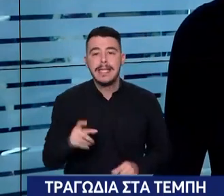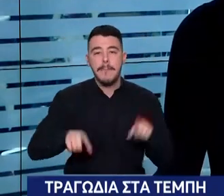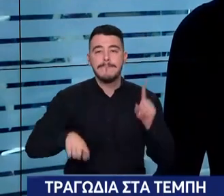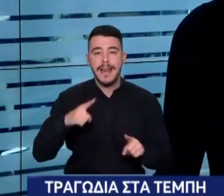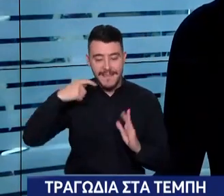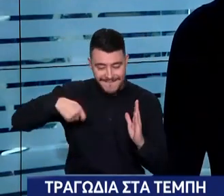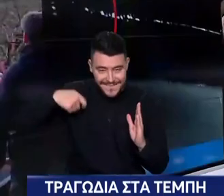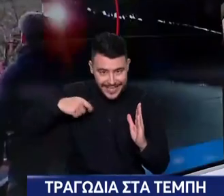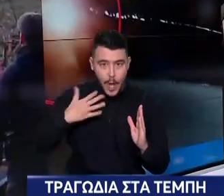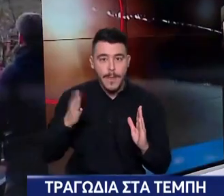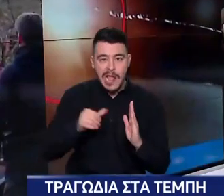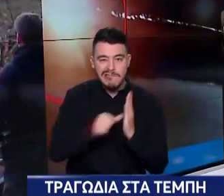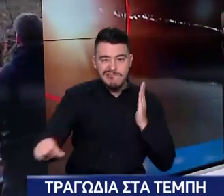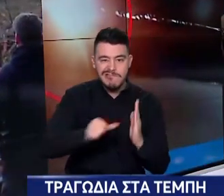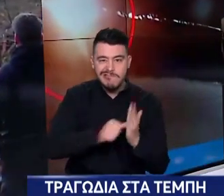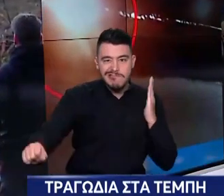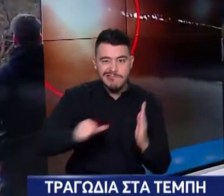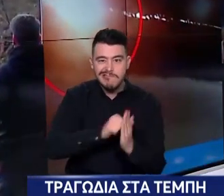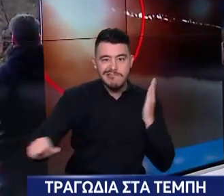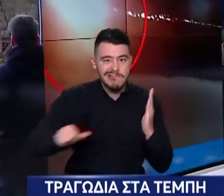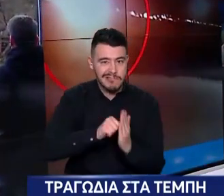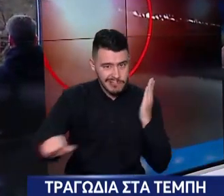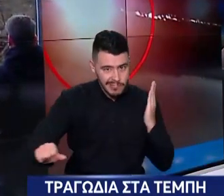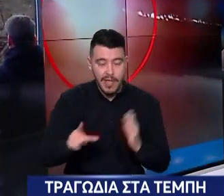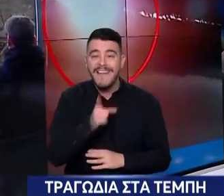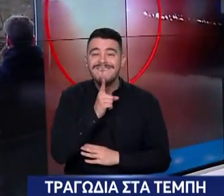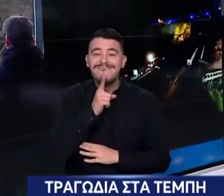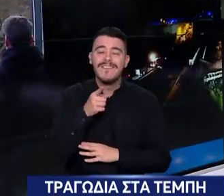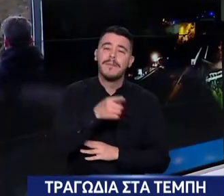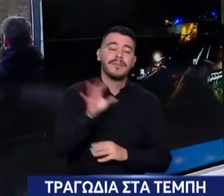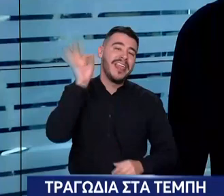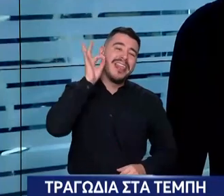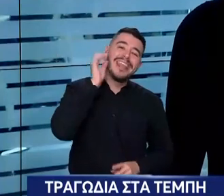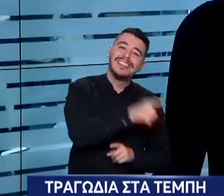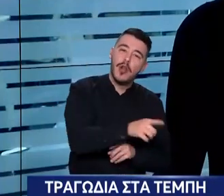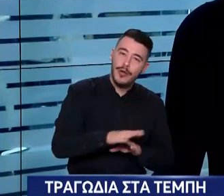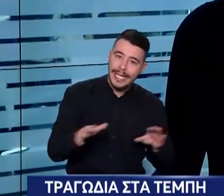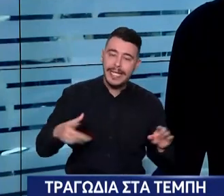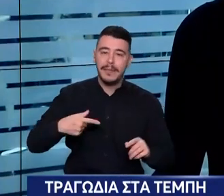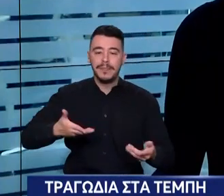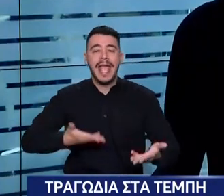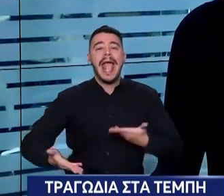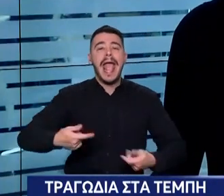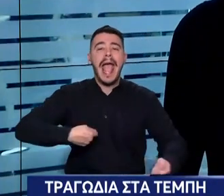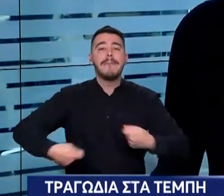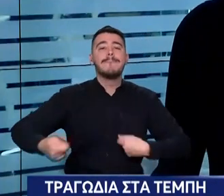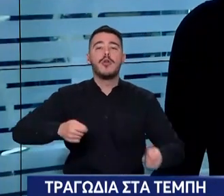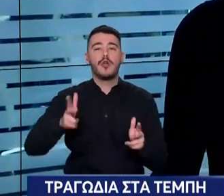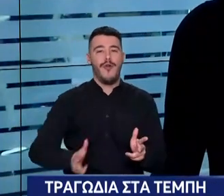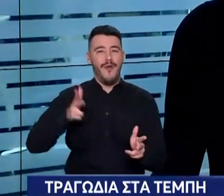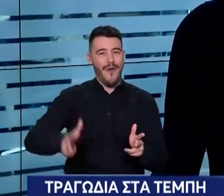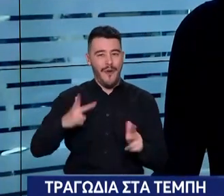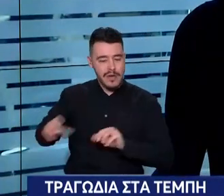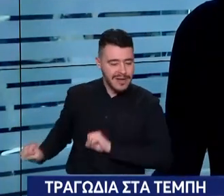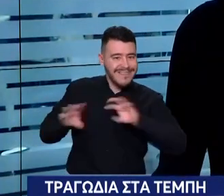βίντεο που έχουν καταγράψει τη φόρτωση της εμπορευματικής αμαξοστοιχείας στη Θεσσαλονίκη. Λοιπόν, άρα μου σε ευχαριστώ πολύ. Θα σταθώ λίγο... Να σου